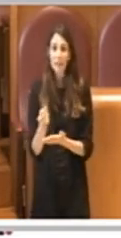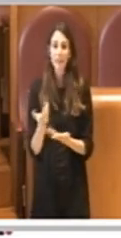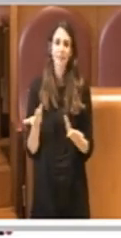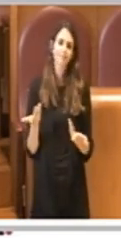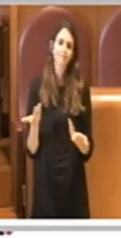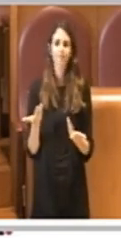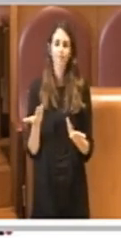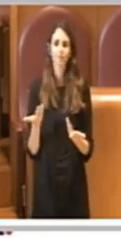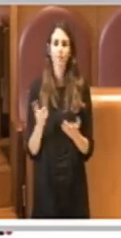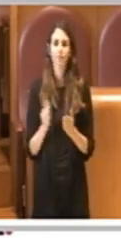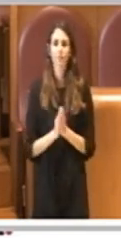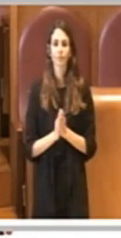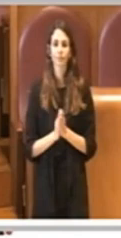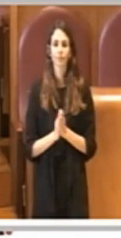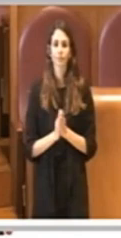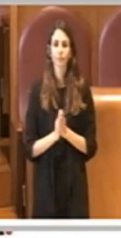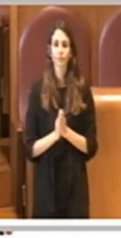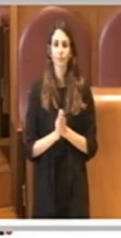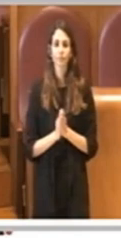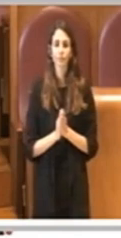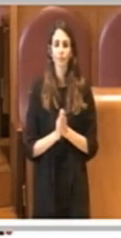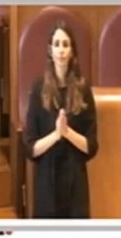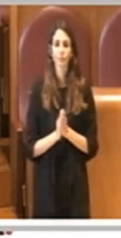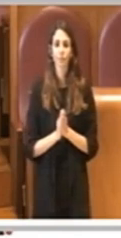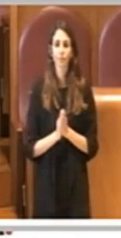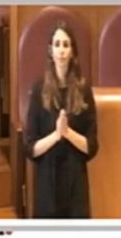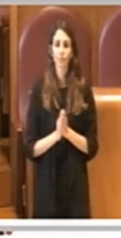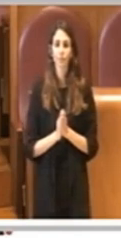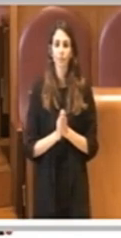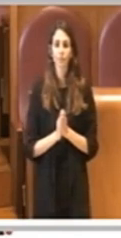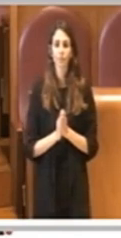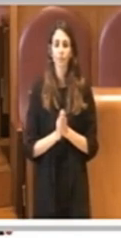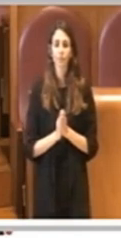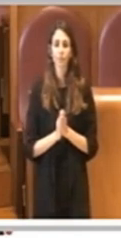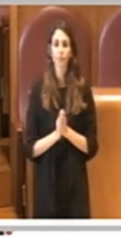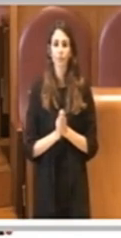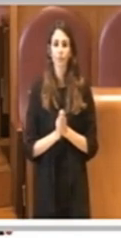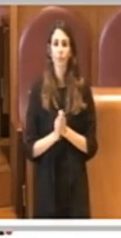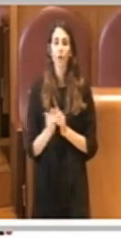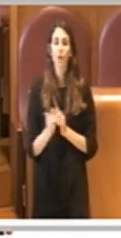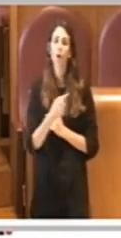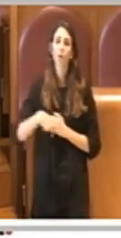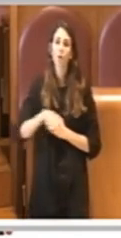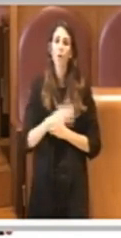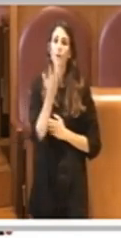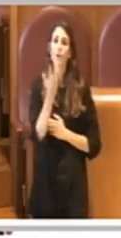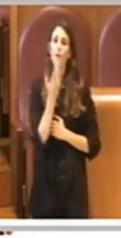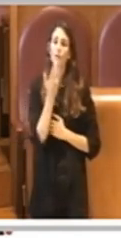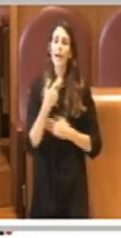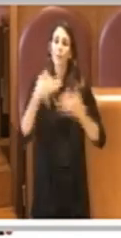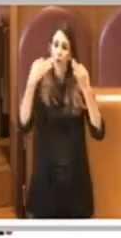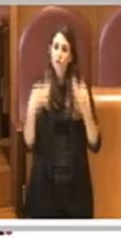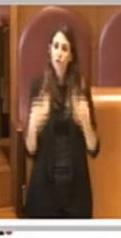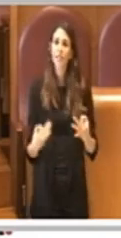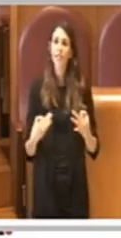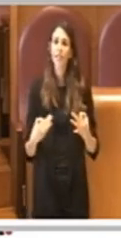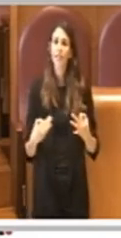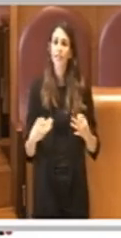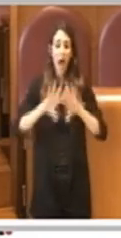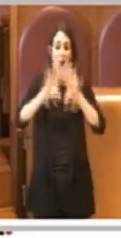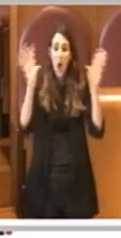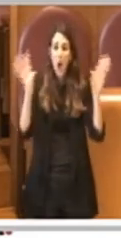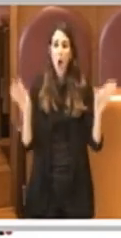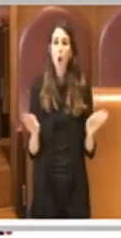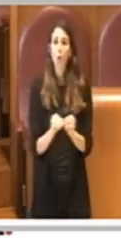diciamo del processo di tutto quanto e quindi per avere assoluta certezza che tutto sia in ordine e che questa